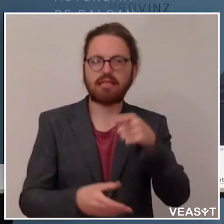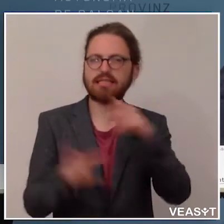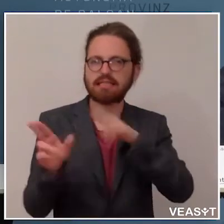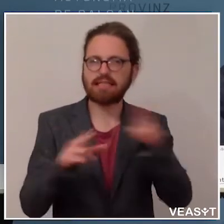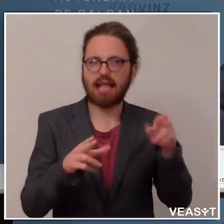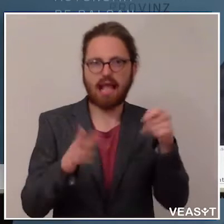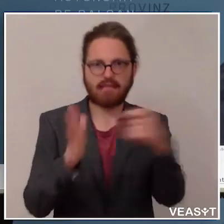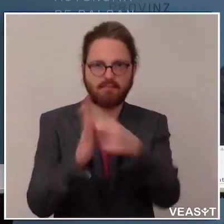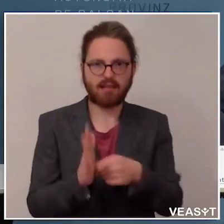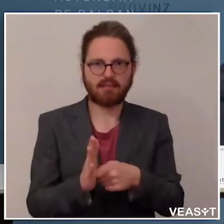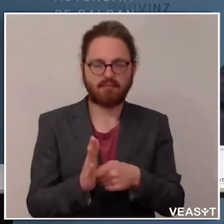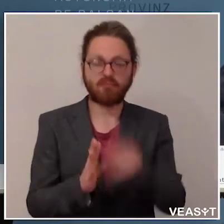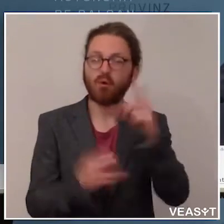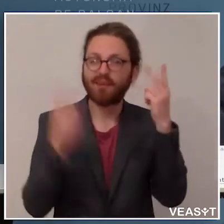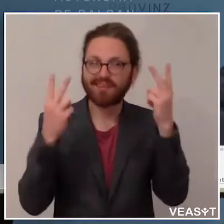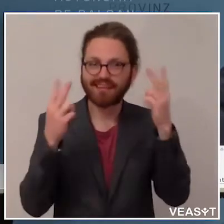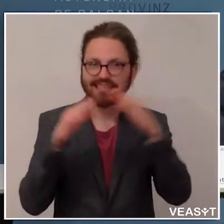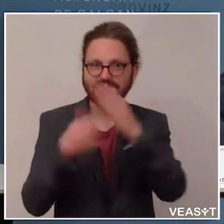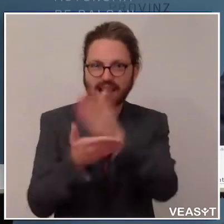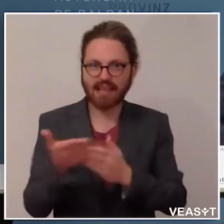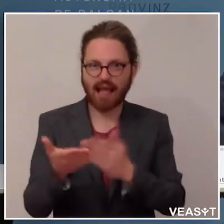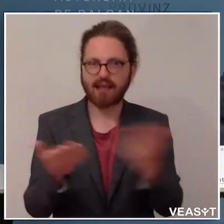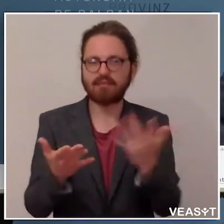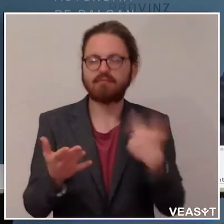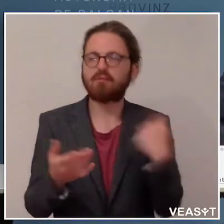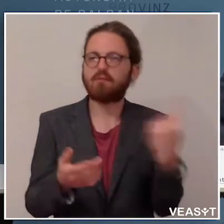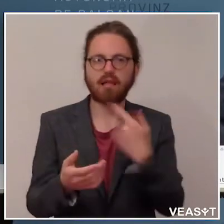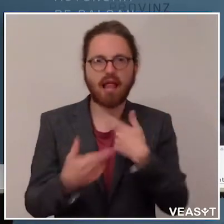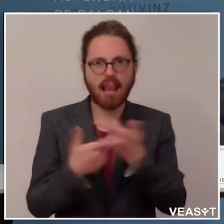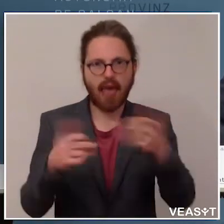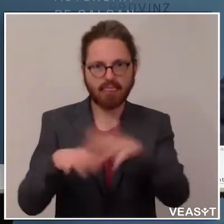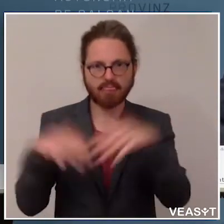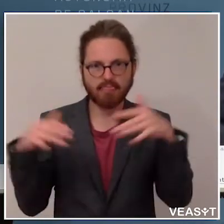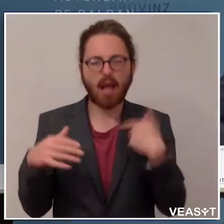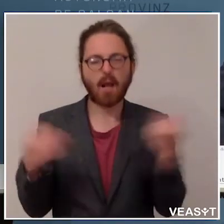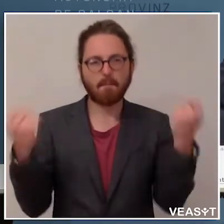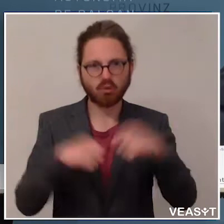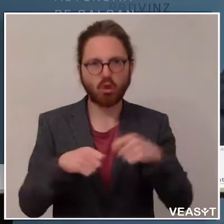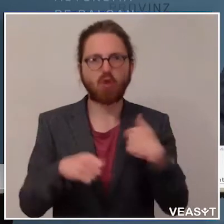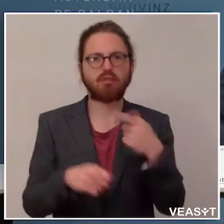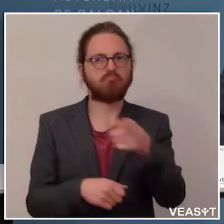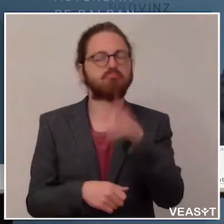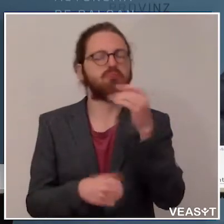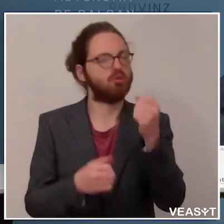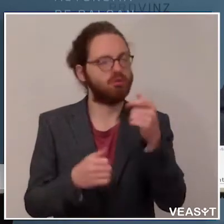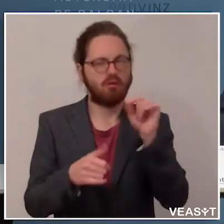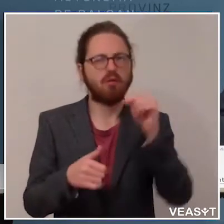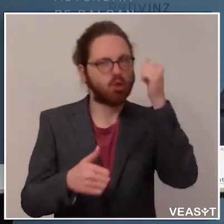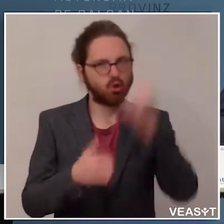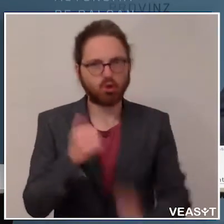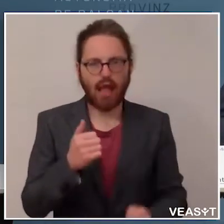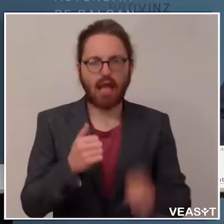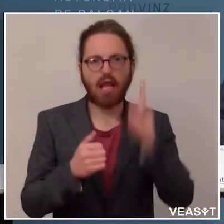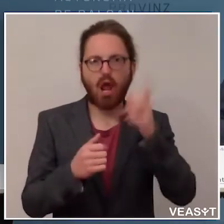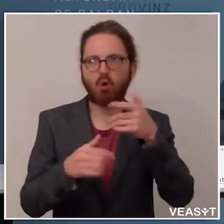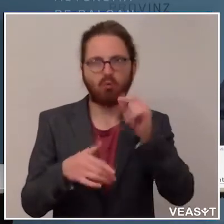Neben den zusätzlichen Sicherungsmaßnahmen, die wir als Landtag beschlossen haben und die sehr streng sind, es ist ja schon kritisiert worden, auch strenger als anders,